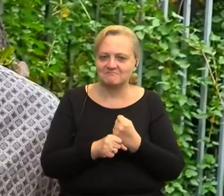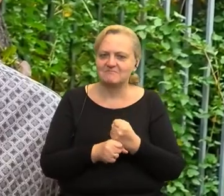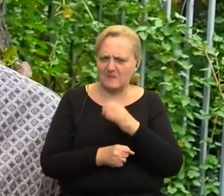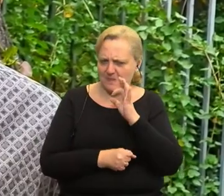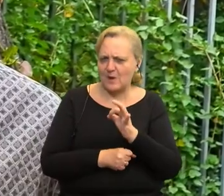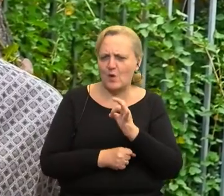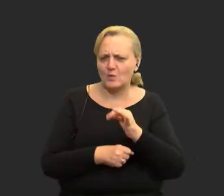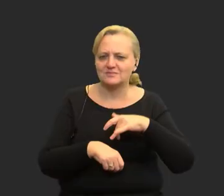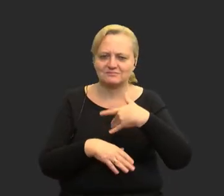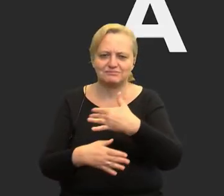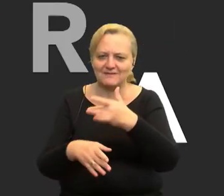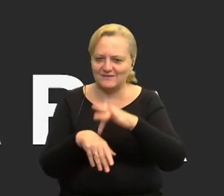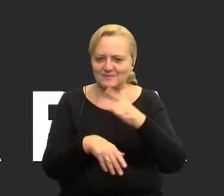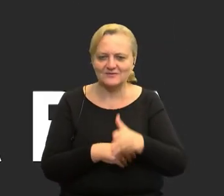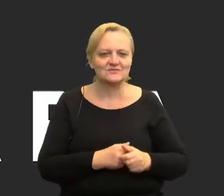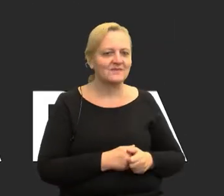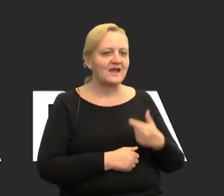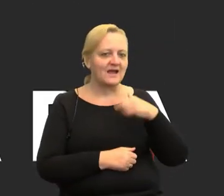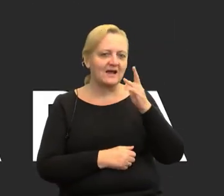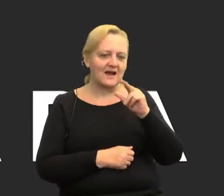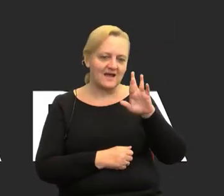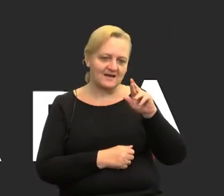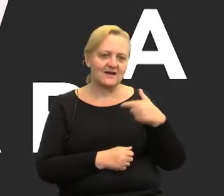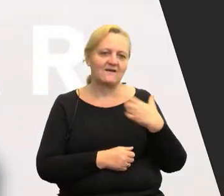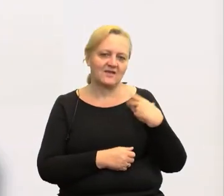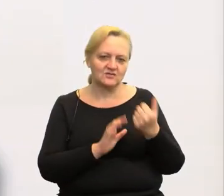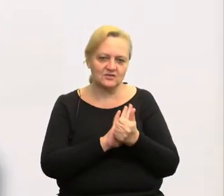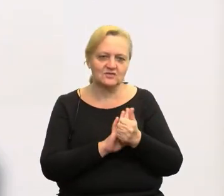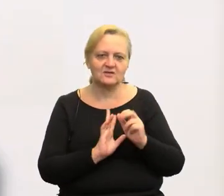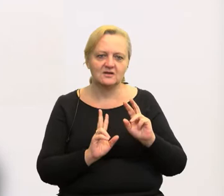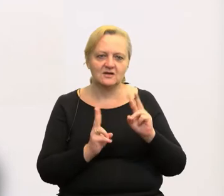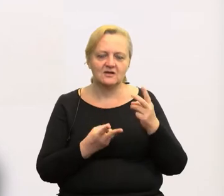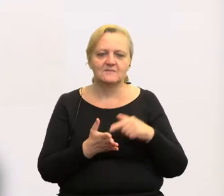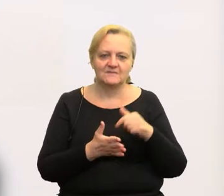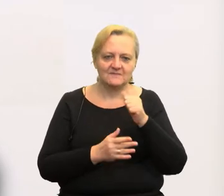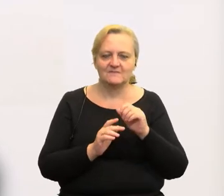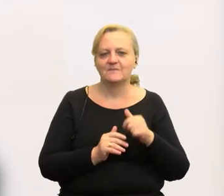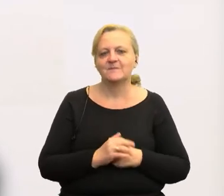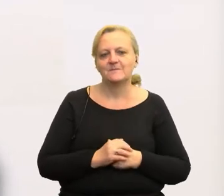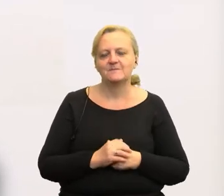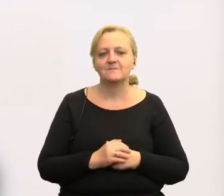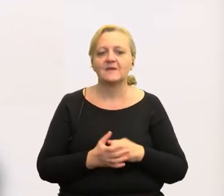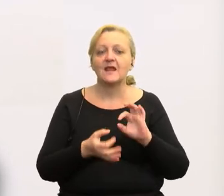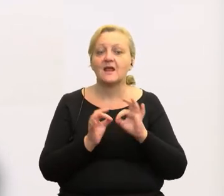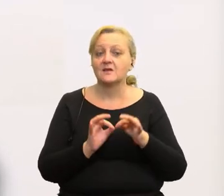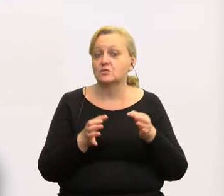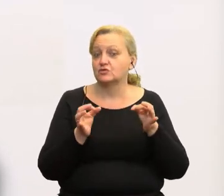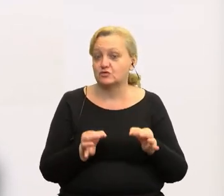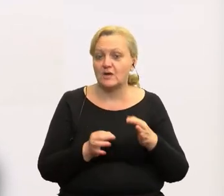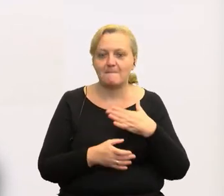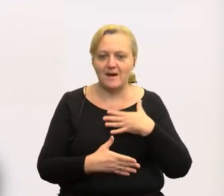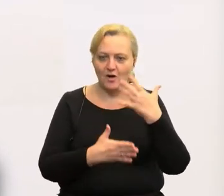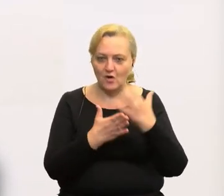by wyowocowała. Mam na imię Klara, mam 16 lat i pochodzę z Wielkiej Góry. Gdybym dzisiaj miała